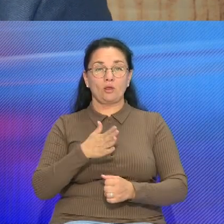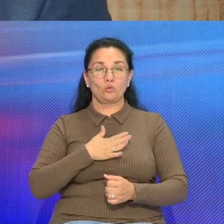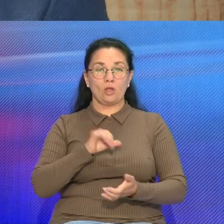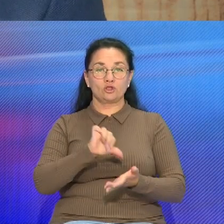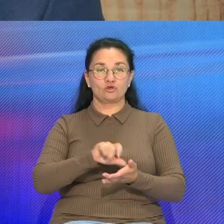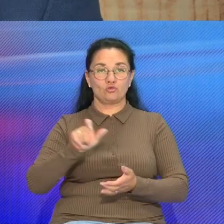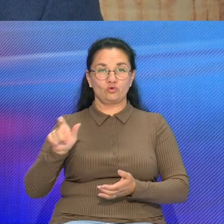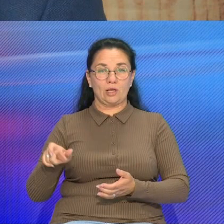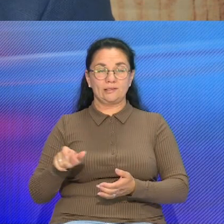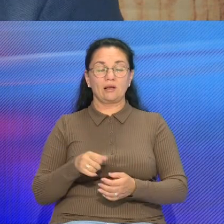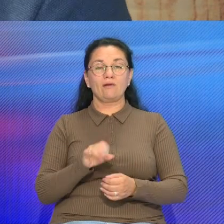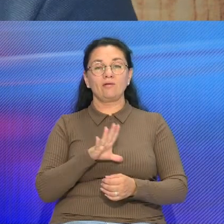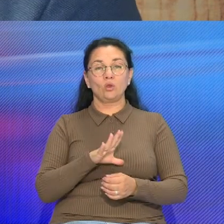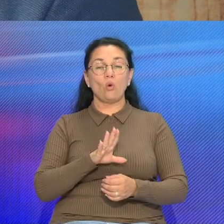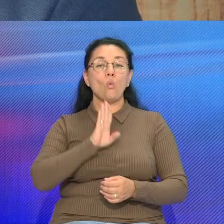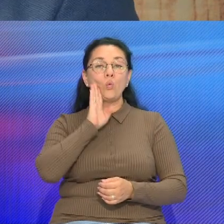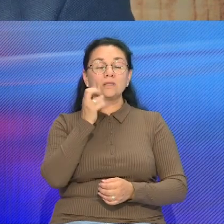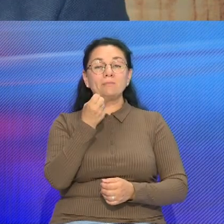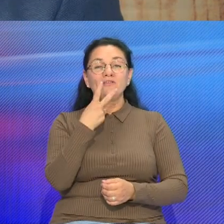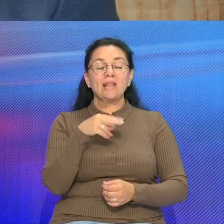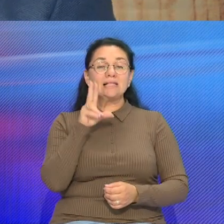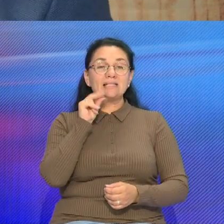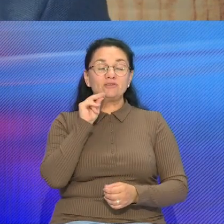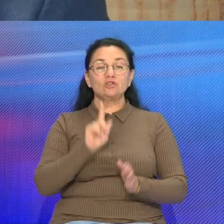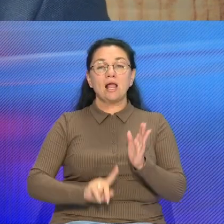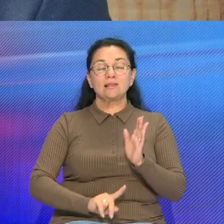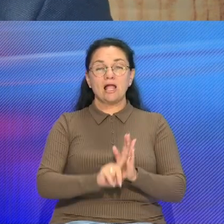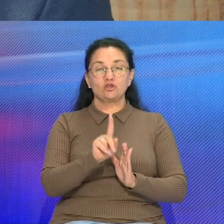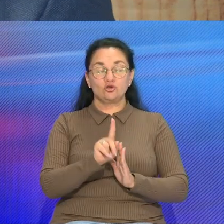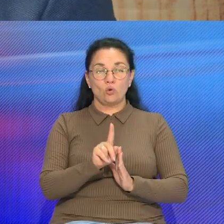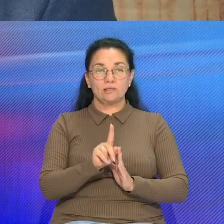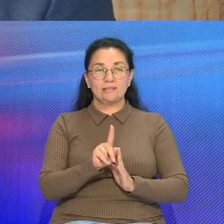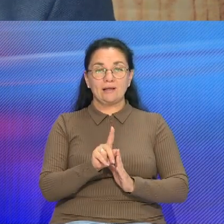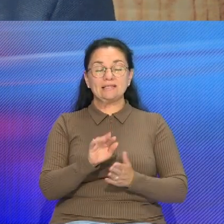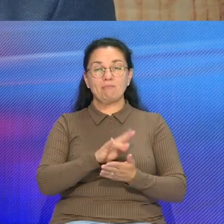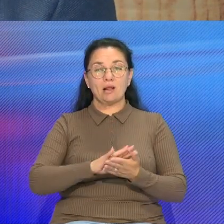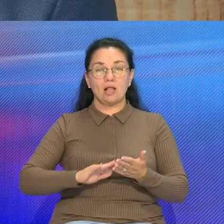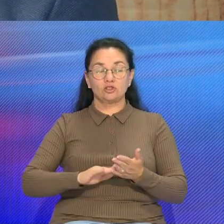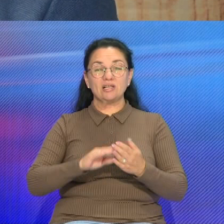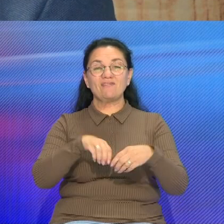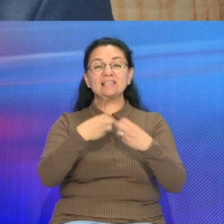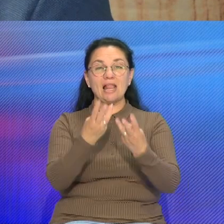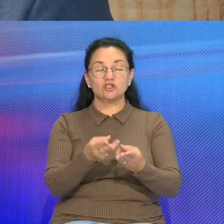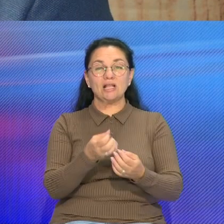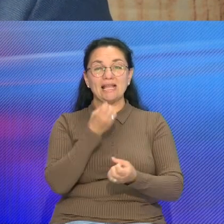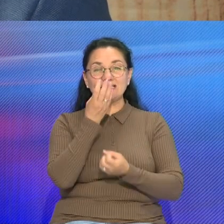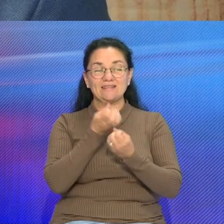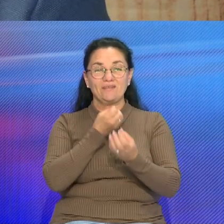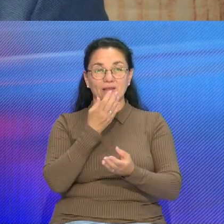Но утро 12-го числа начнется с возложения цветов памятнику